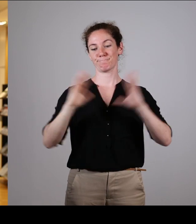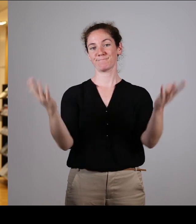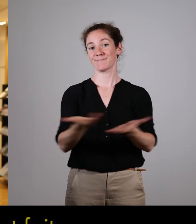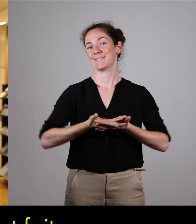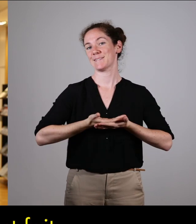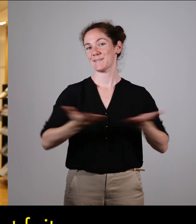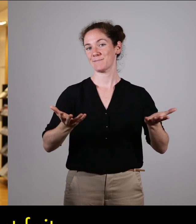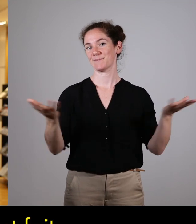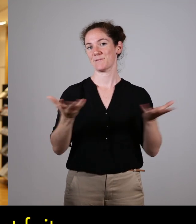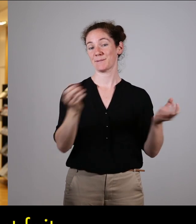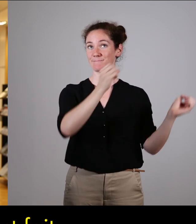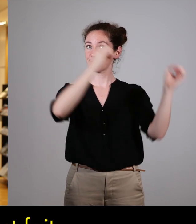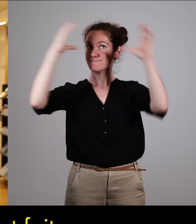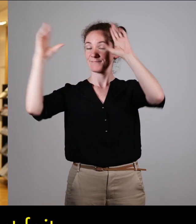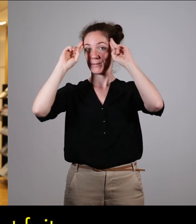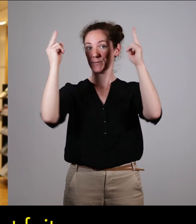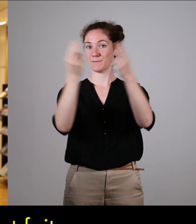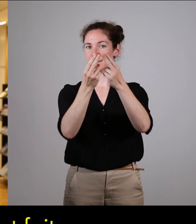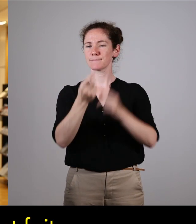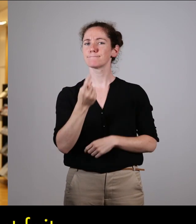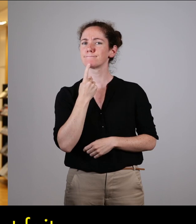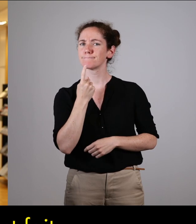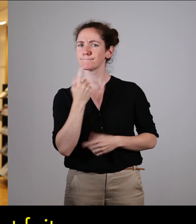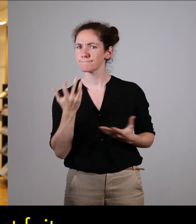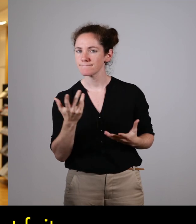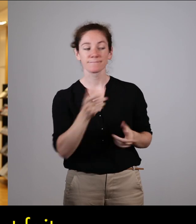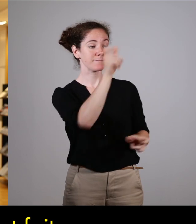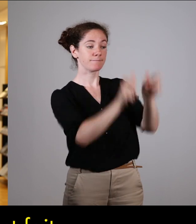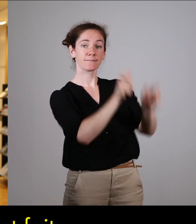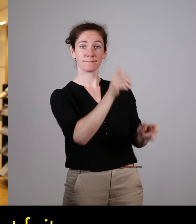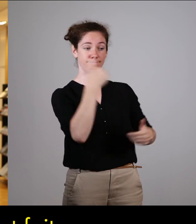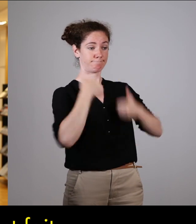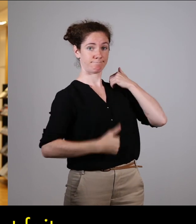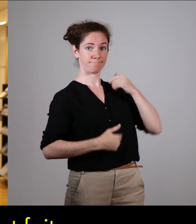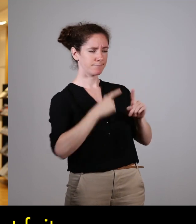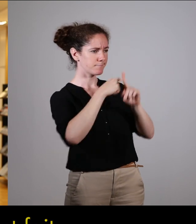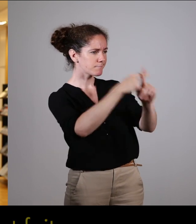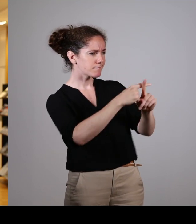On fait, y un peu il y a peu il y un plus publicité.